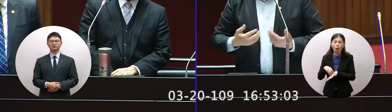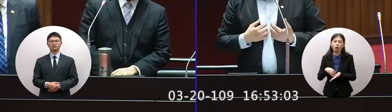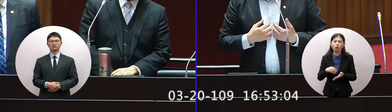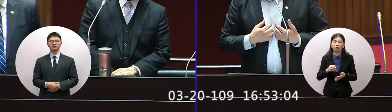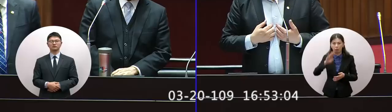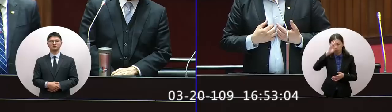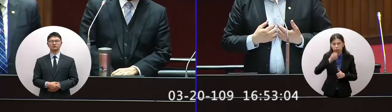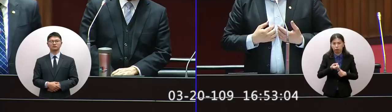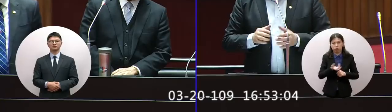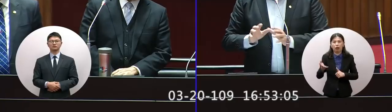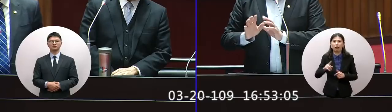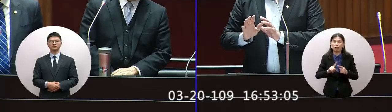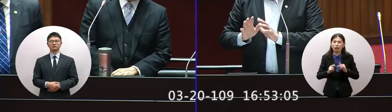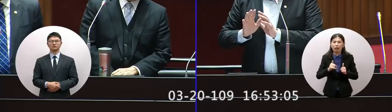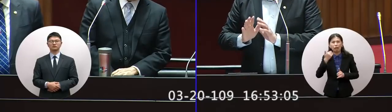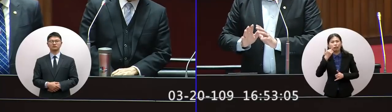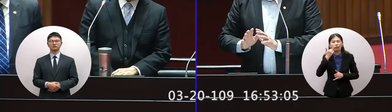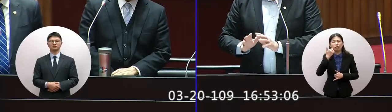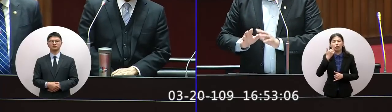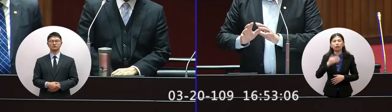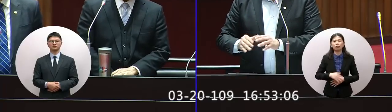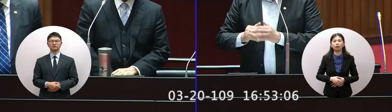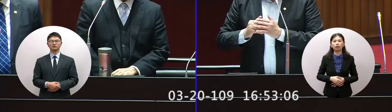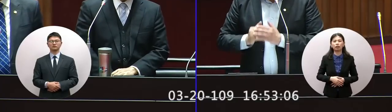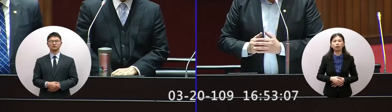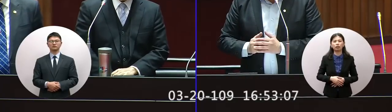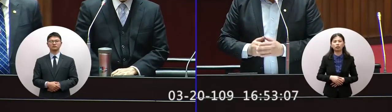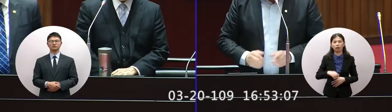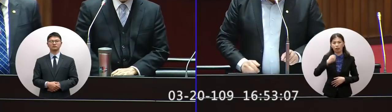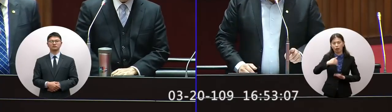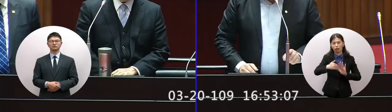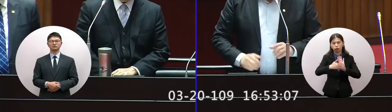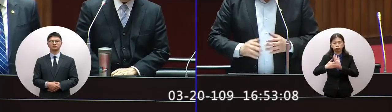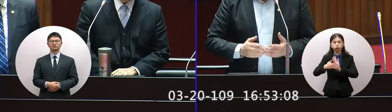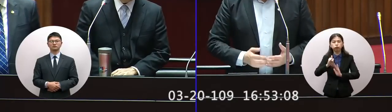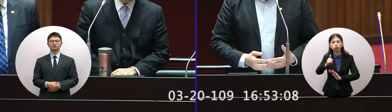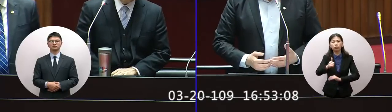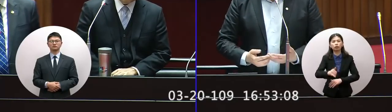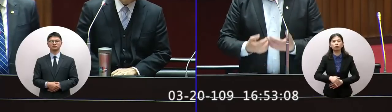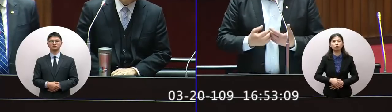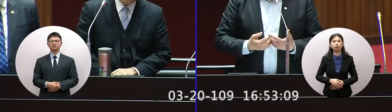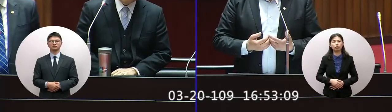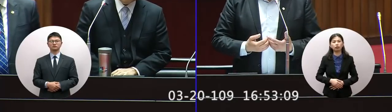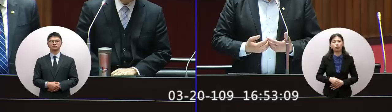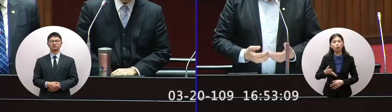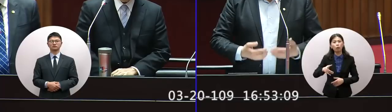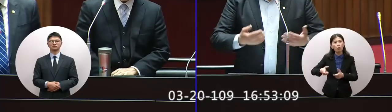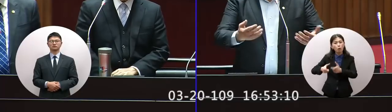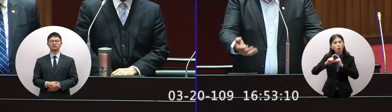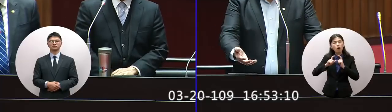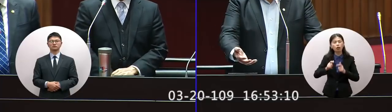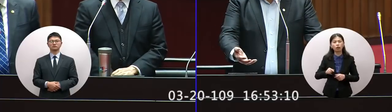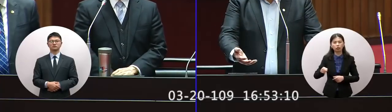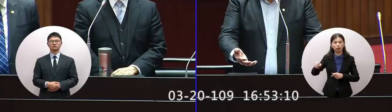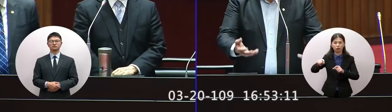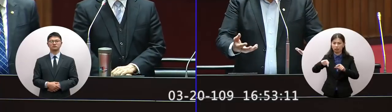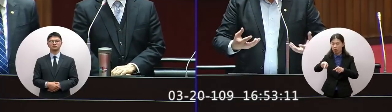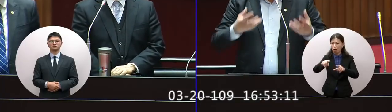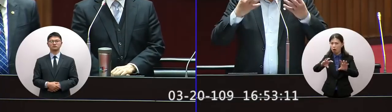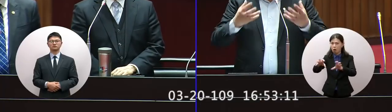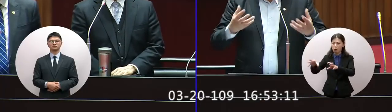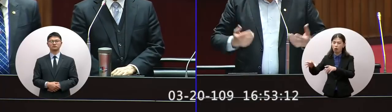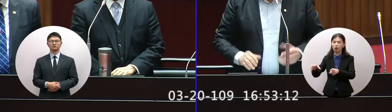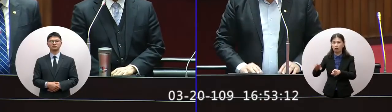數就一直增加大家就恐慌事實上這個是不用恐慌的我們國內是守住的那有個親人他為什麼要回來他在那些國家